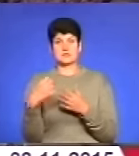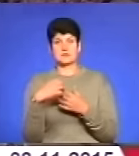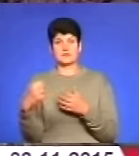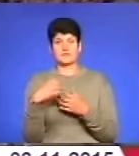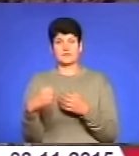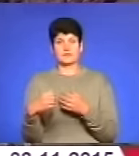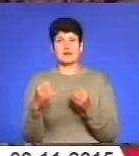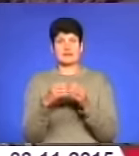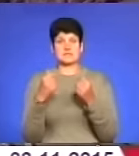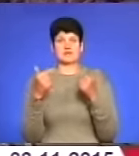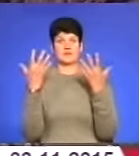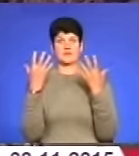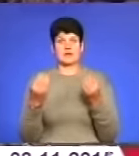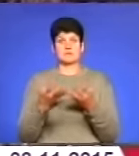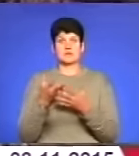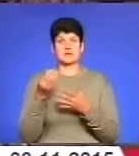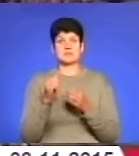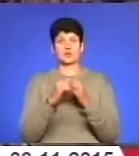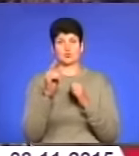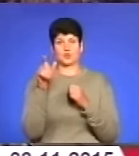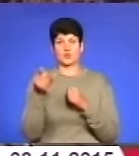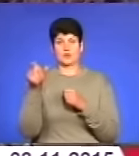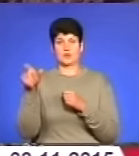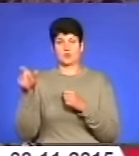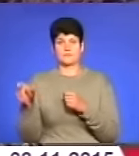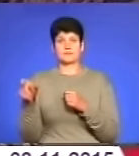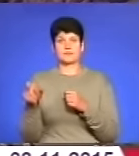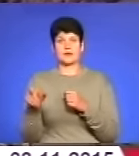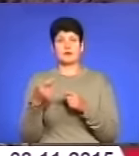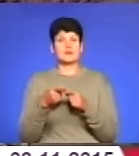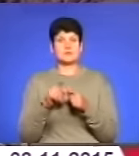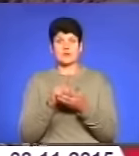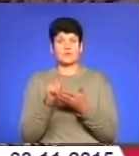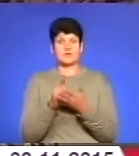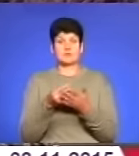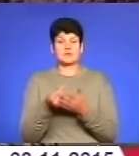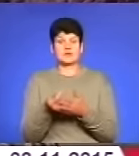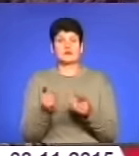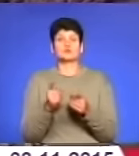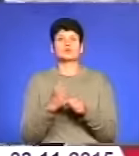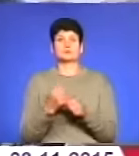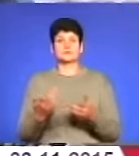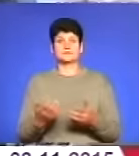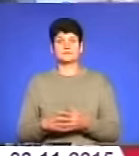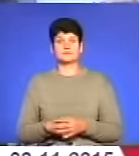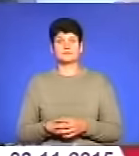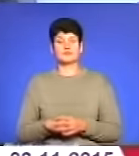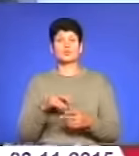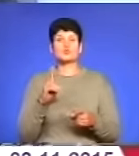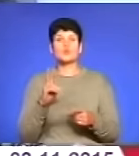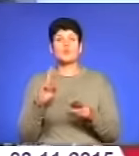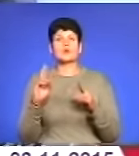Десять гривень в день? Так, за кожного чоловіка. Але того не повинно платити, але що зробити? З кого як?